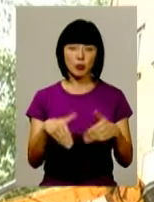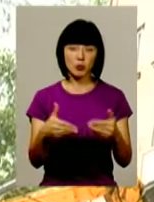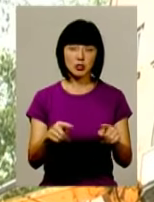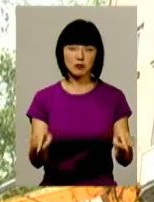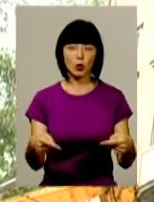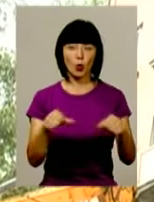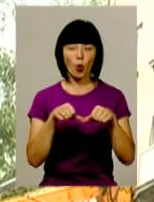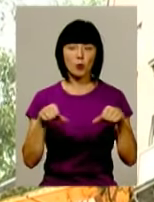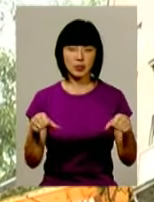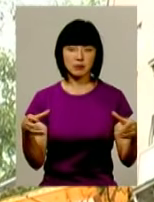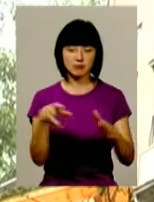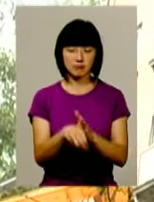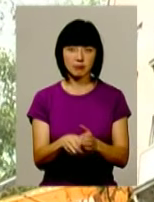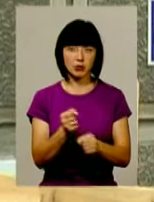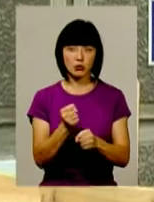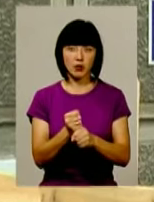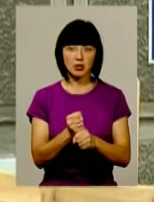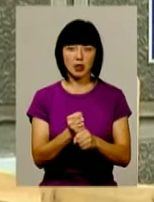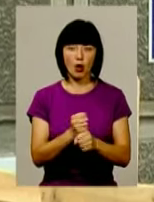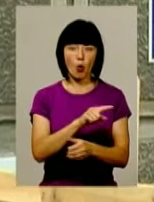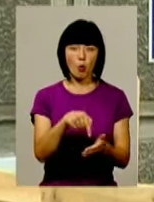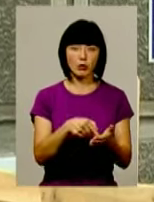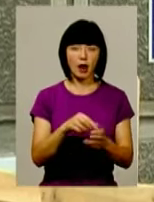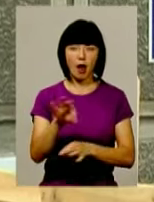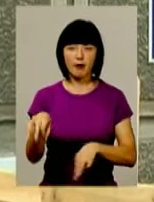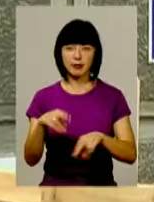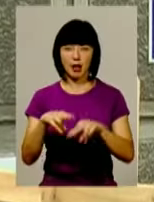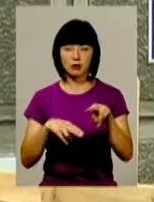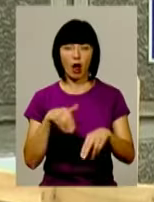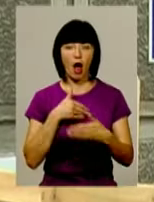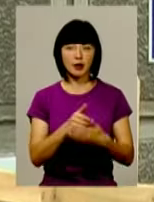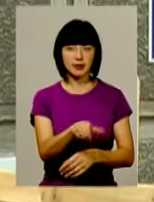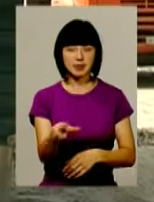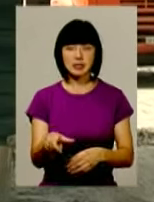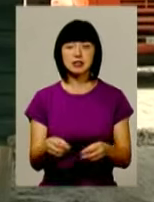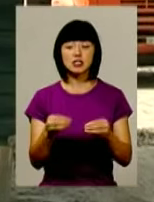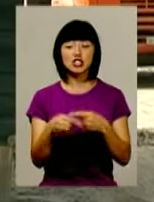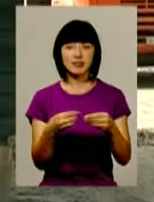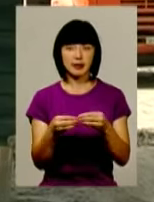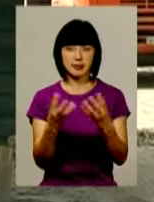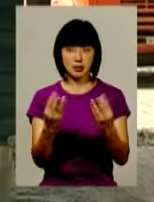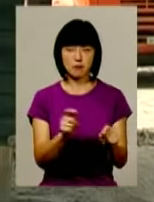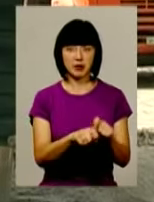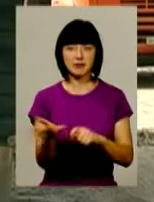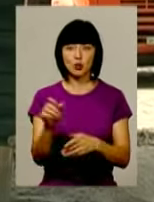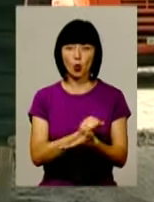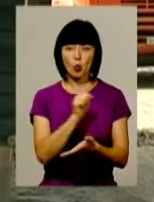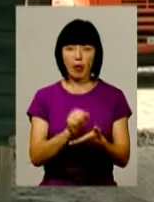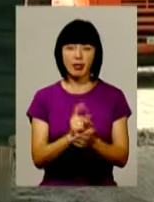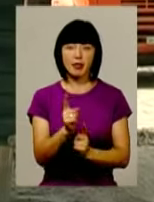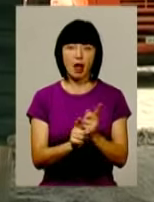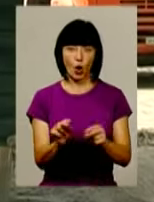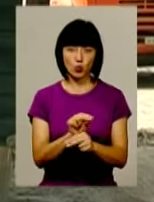створити комісію, у складі якої працюватимуть комунальники, архітектори та громадські активісти. За 10 днів вони мають перевірити всі документи на